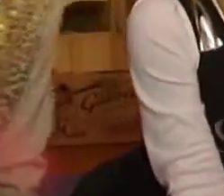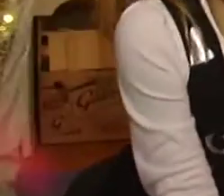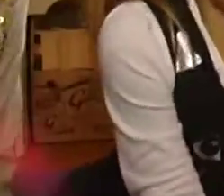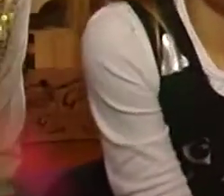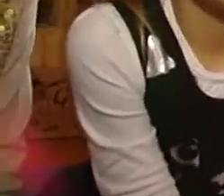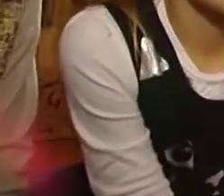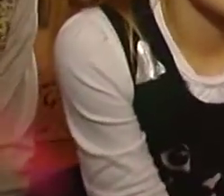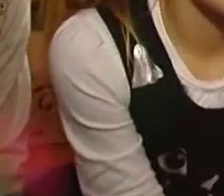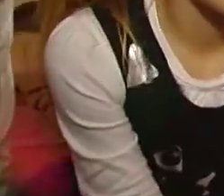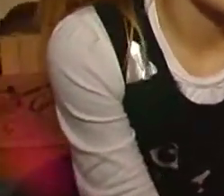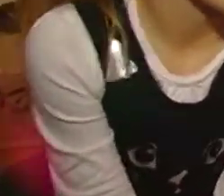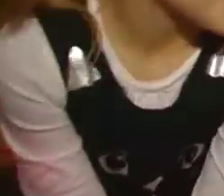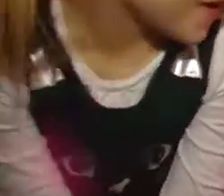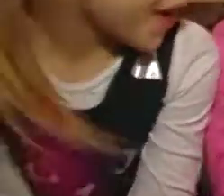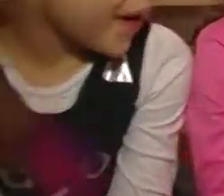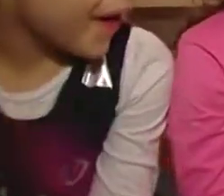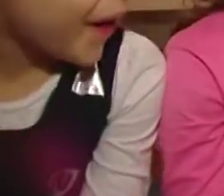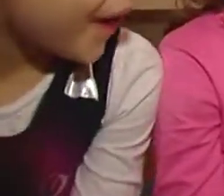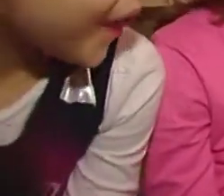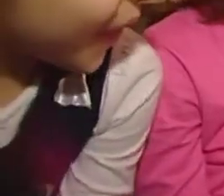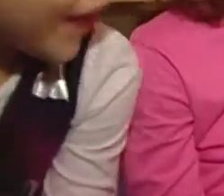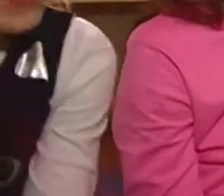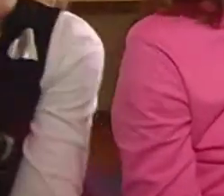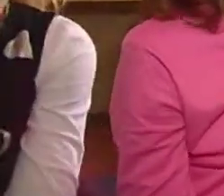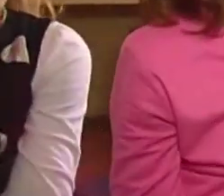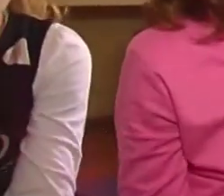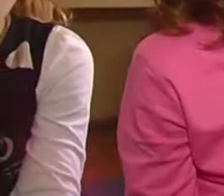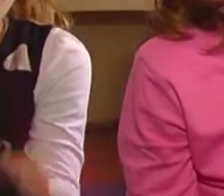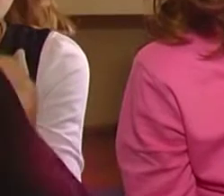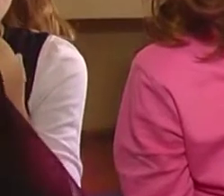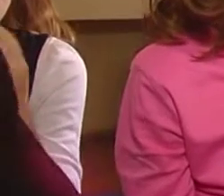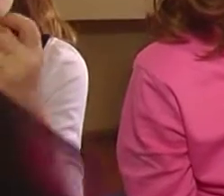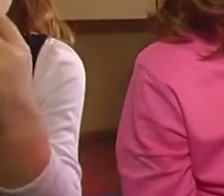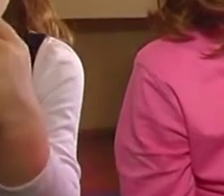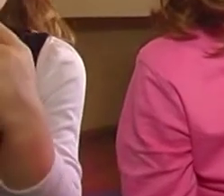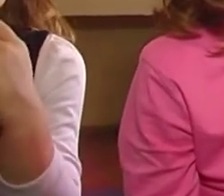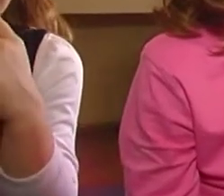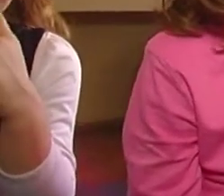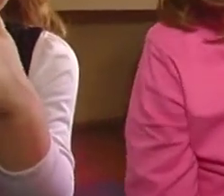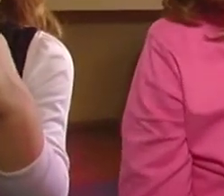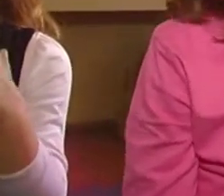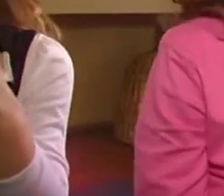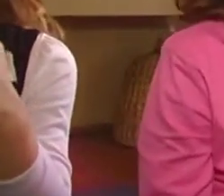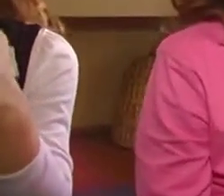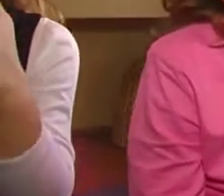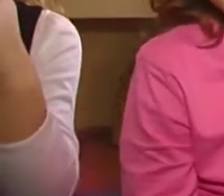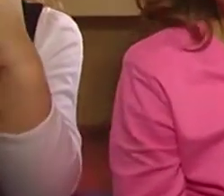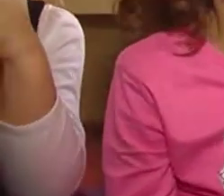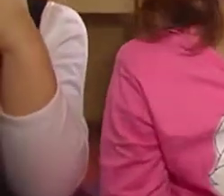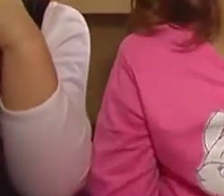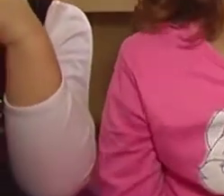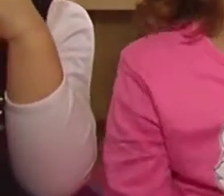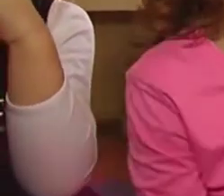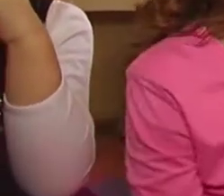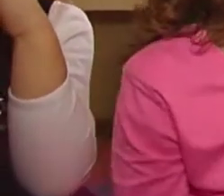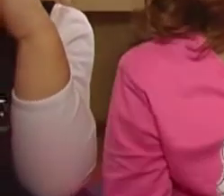A ti voliš ić u vrtiću? Da. A što najviše voliš raditi u vrtiću? Igrati se sa